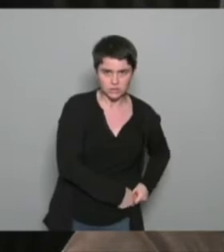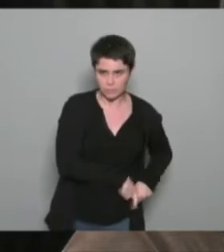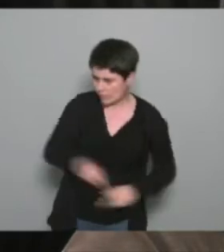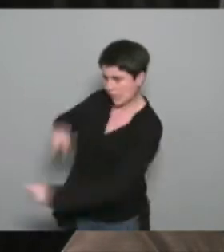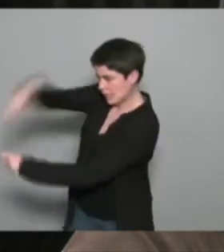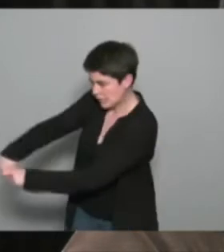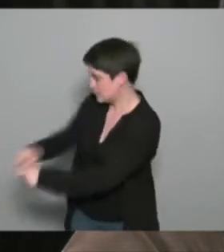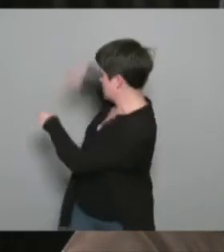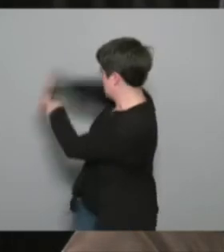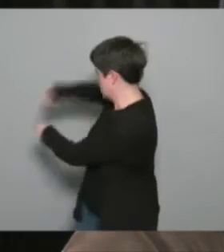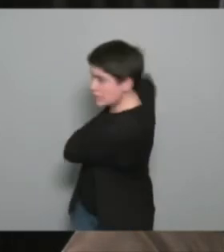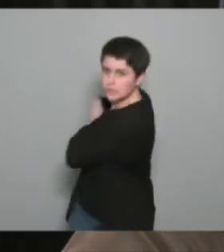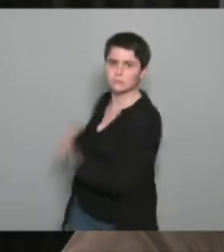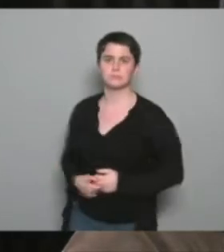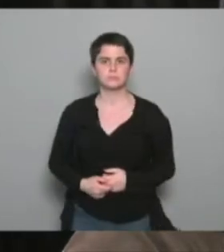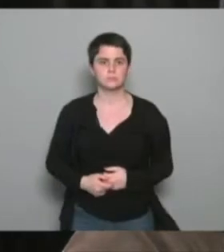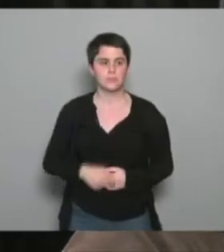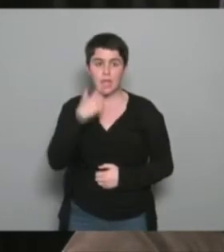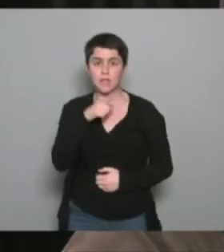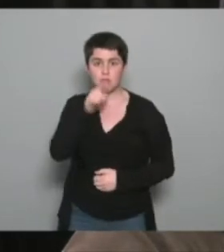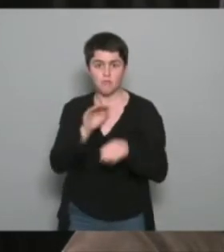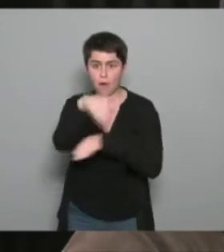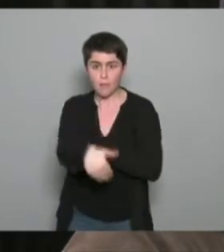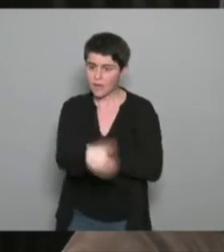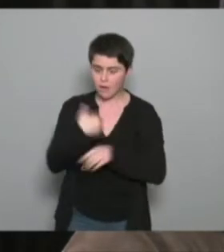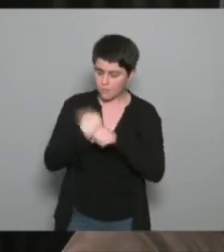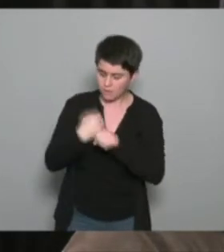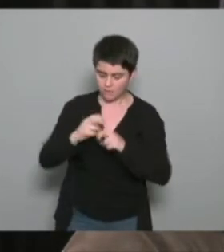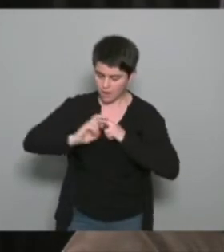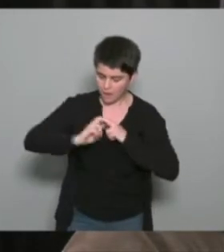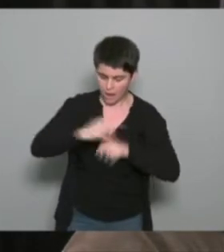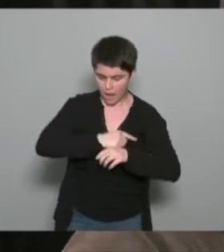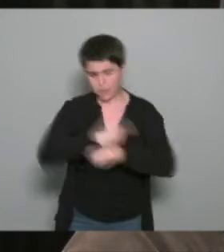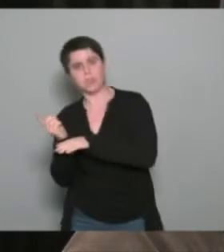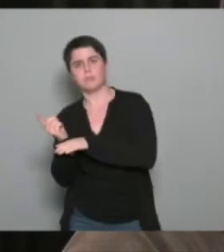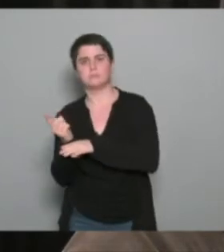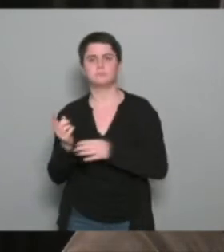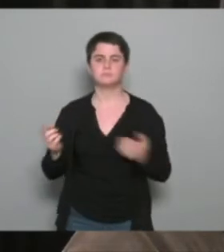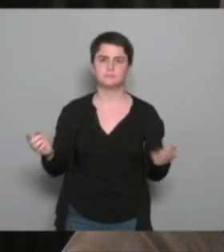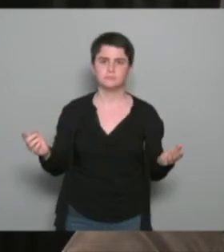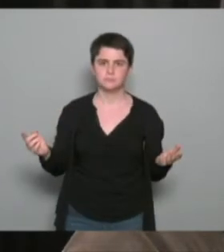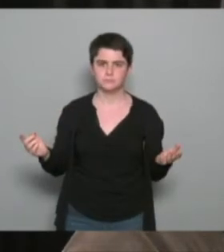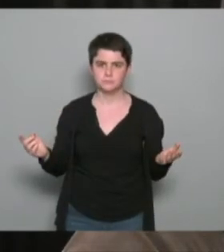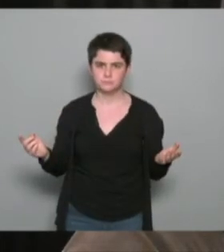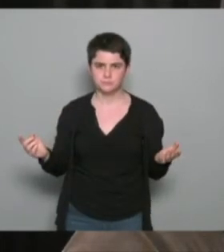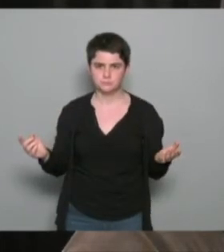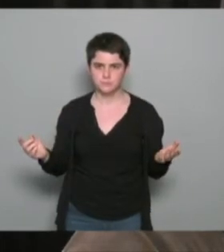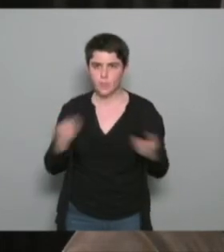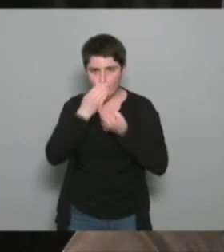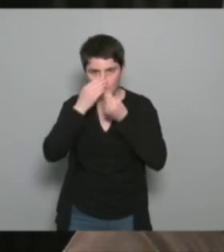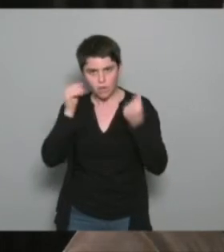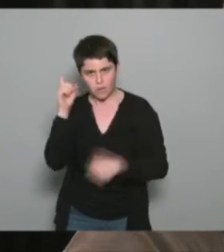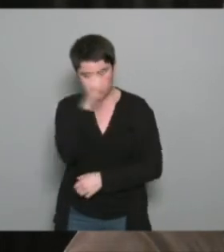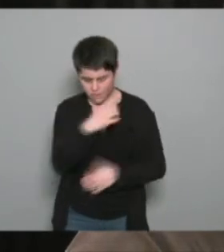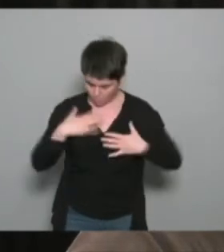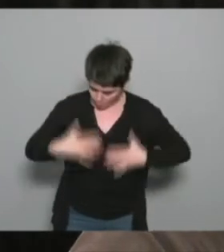une ceinture sauf que 2 jours après j'étais pressée pour venir à mon travail et je suis partie donc on voit bien la difficulté pour